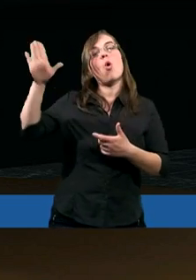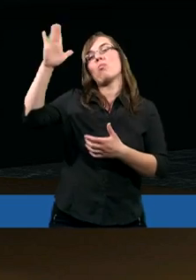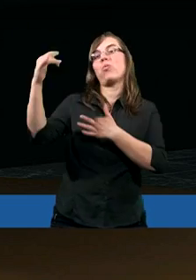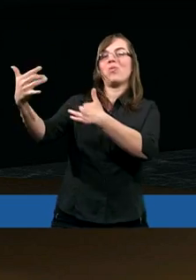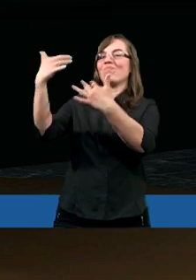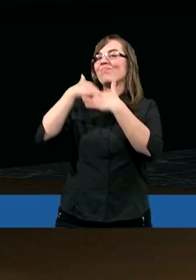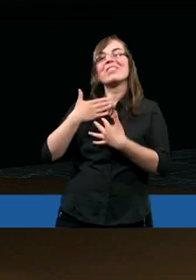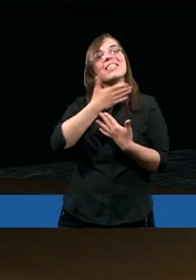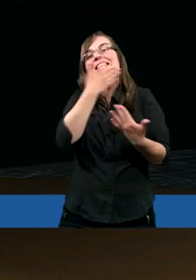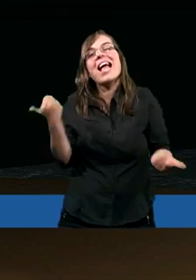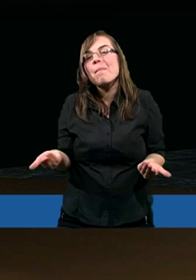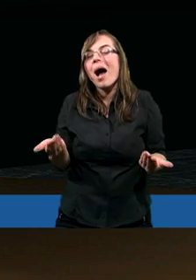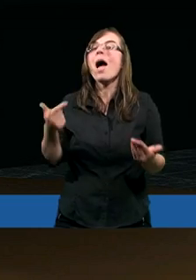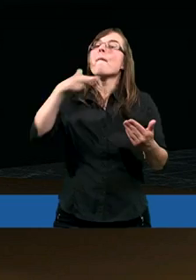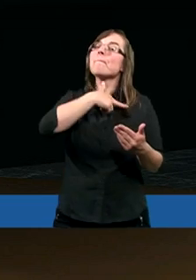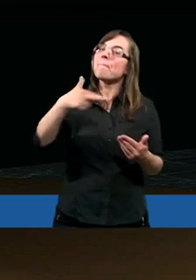powiedział, że